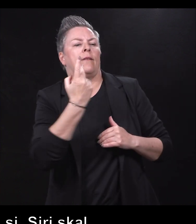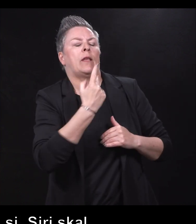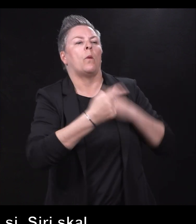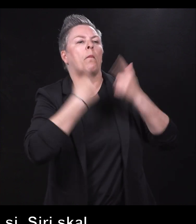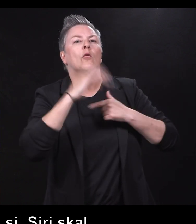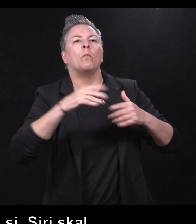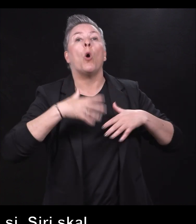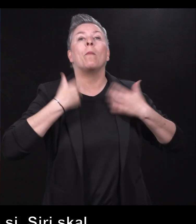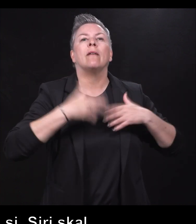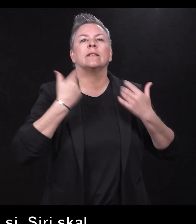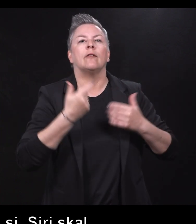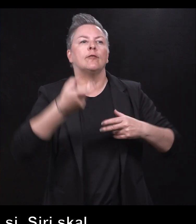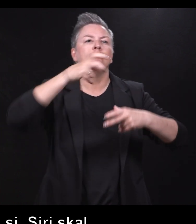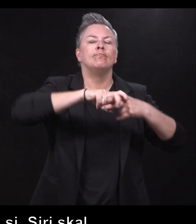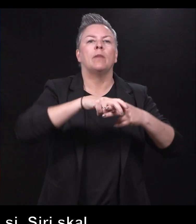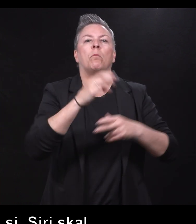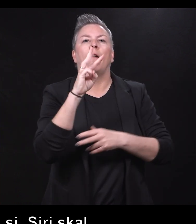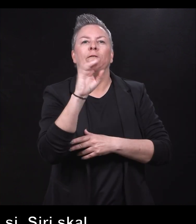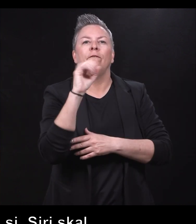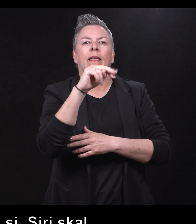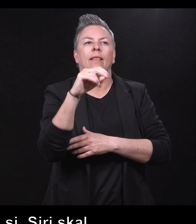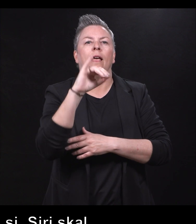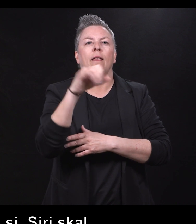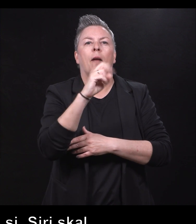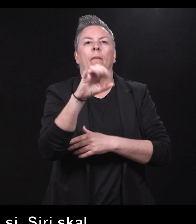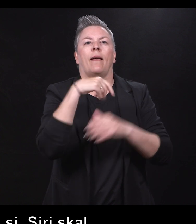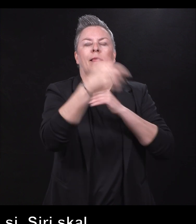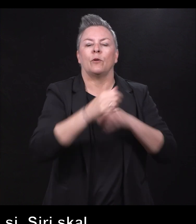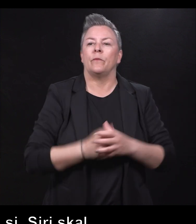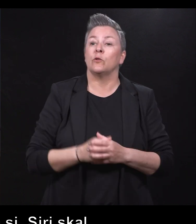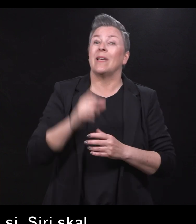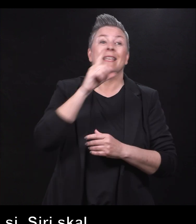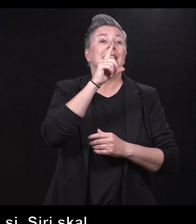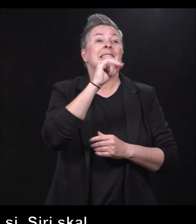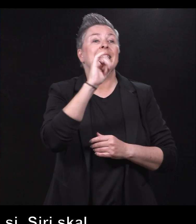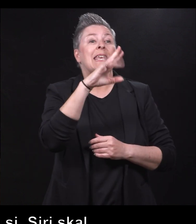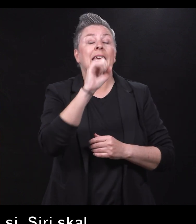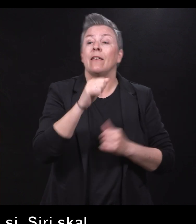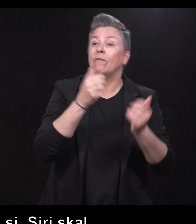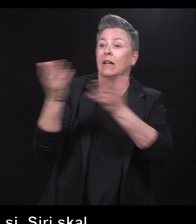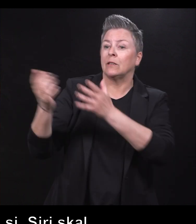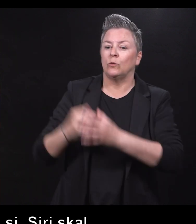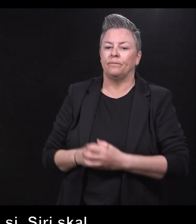oplevelsen av å være på Windjammer. Takk for å si det. Takk skal du ha. Vi trøkker her bare mer.